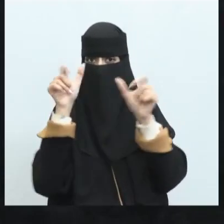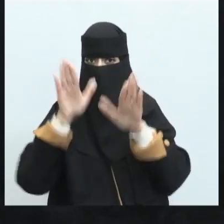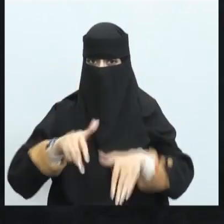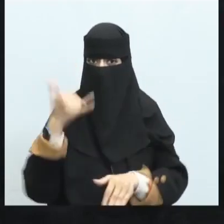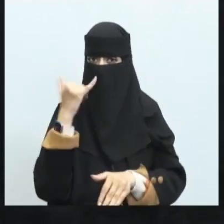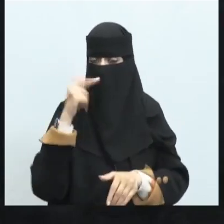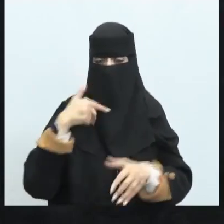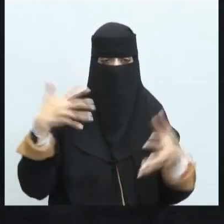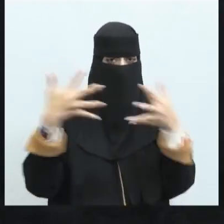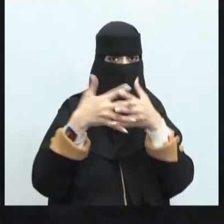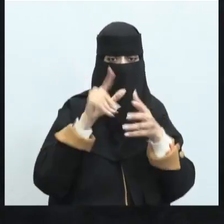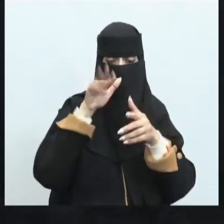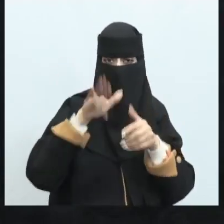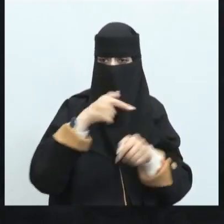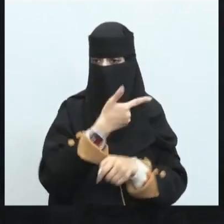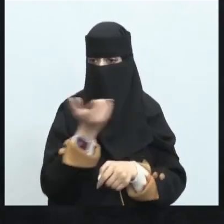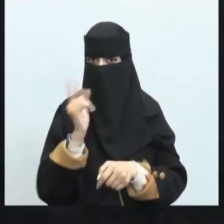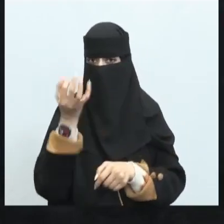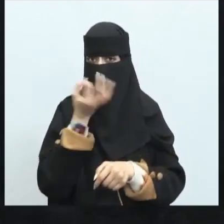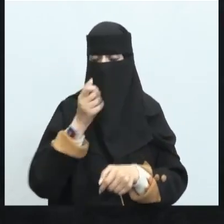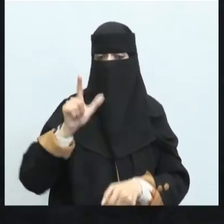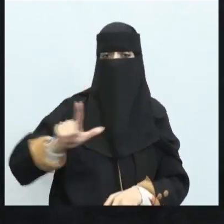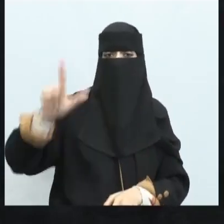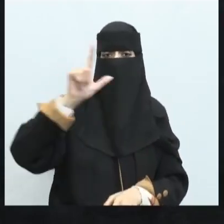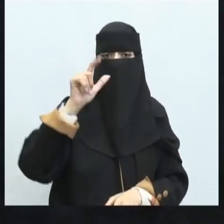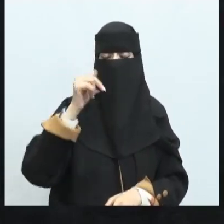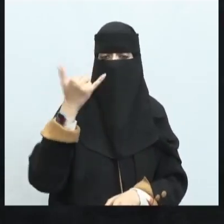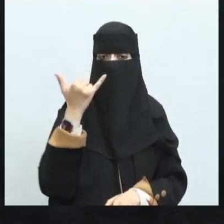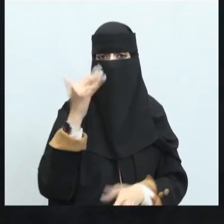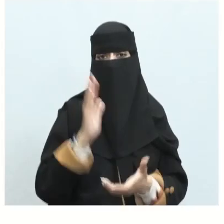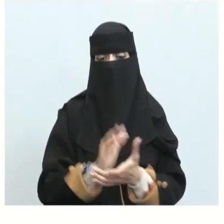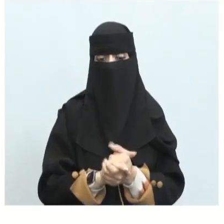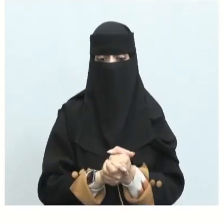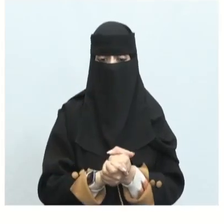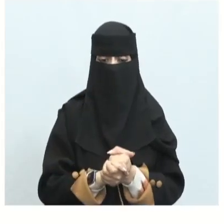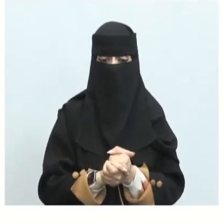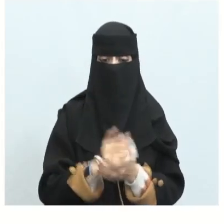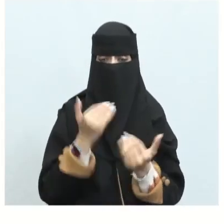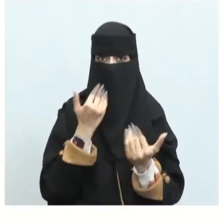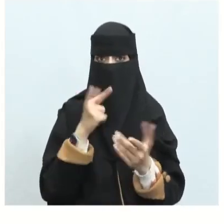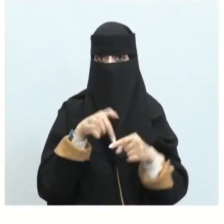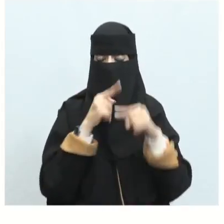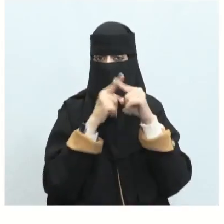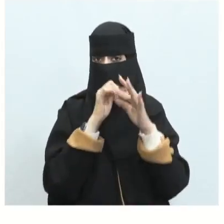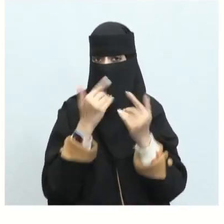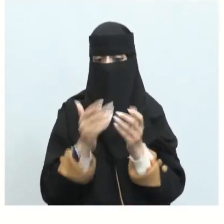العربي ولم يخالطوا غيرهم بل هم الفصحاء العربين أنفاضهم وليس فيها حتى خطأ